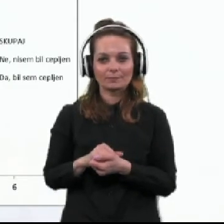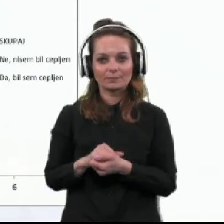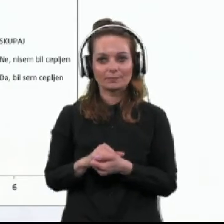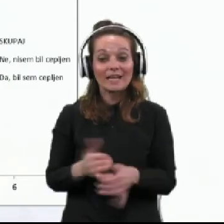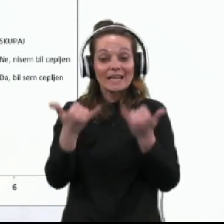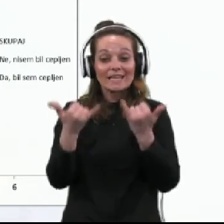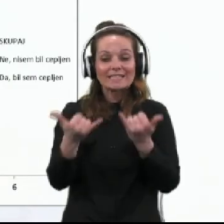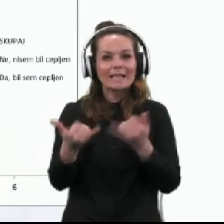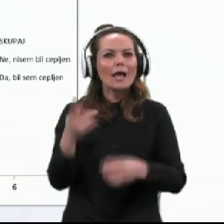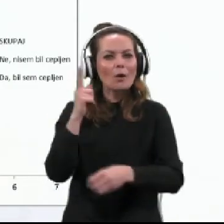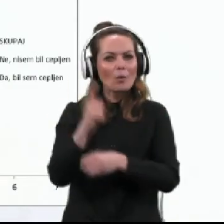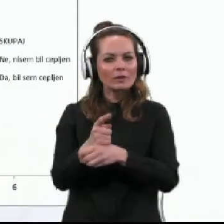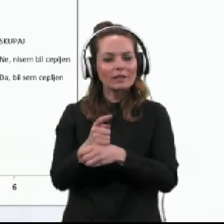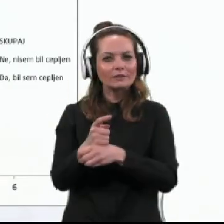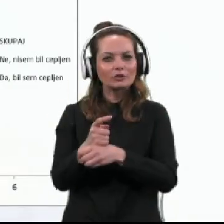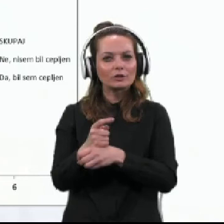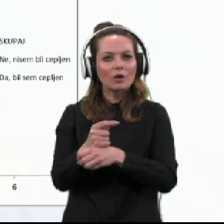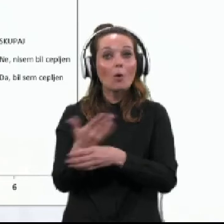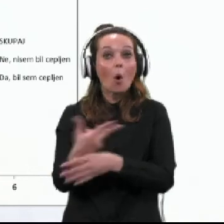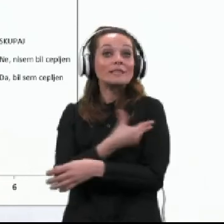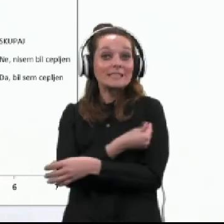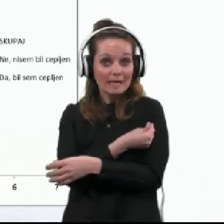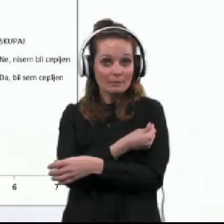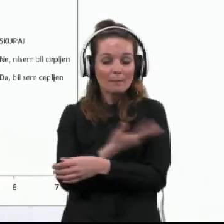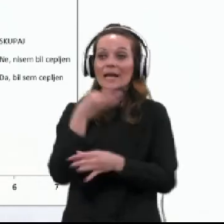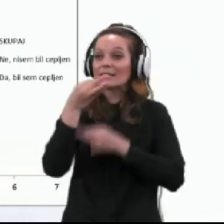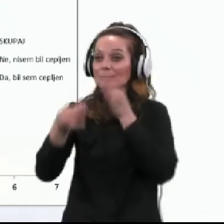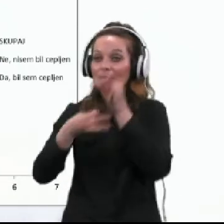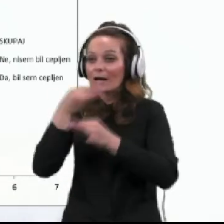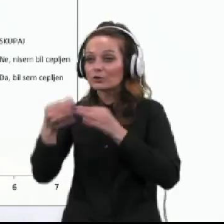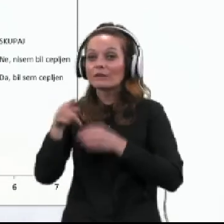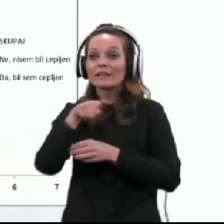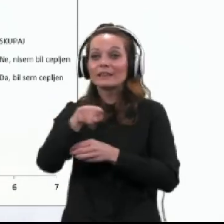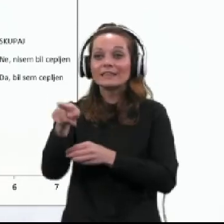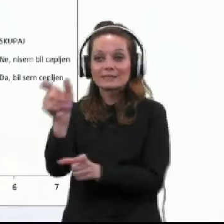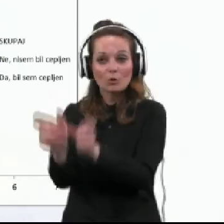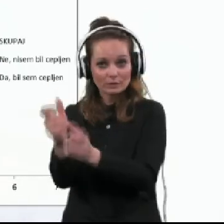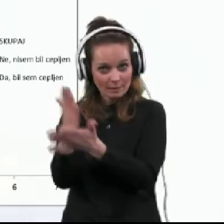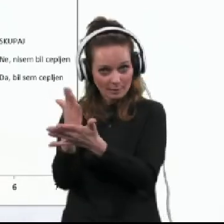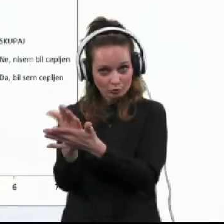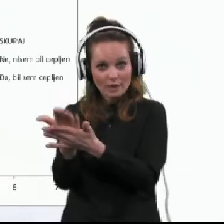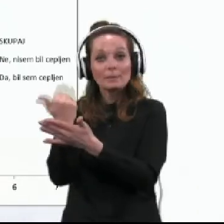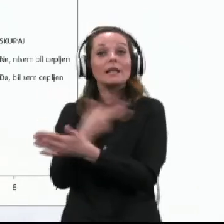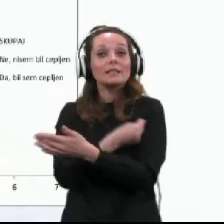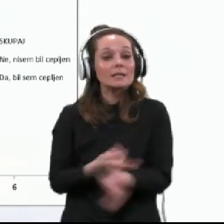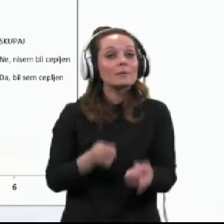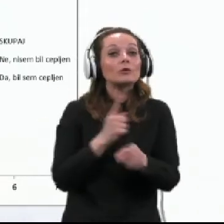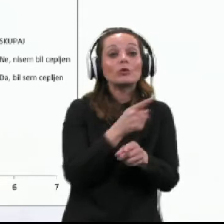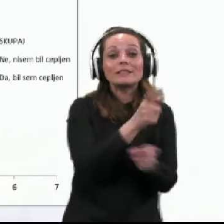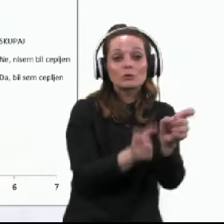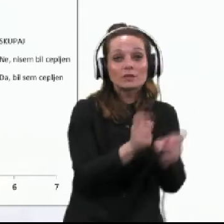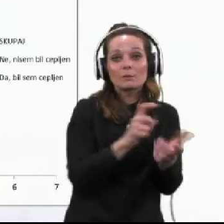Zdaj, odločitev o cepljenju smo spraševali tiste, ki so že bili cepljeni in tisti, ki še niso bili.